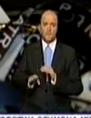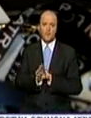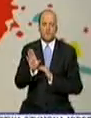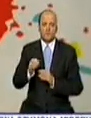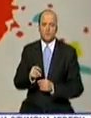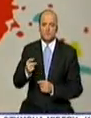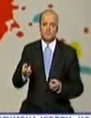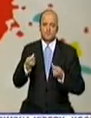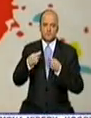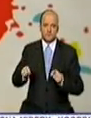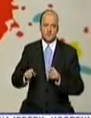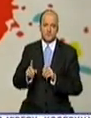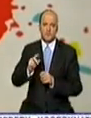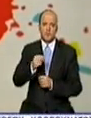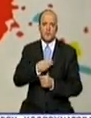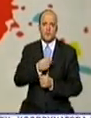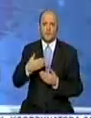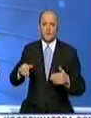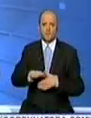konstelację Teatru Polonia z Warszawy.